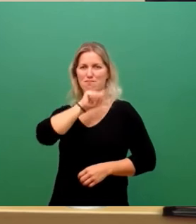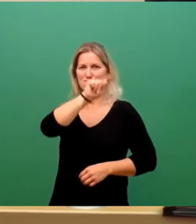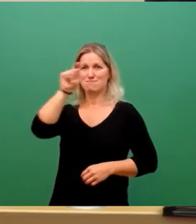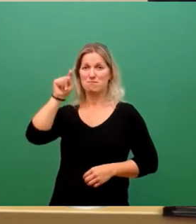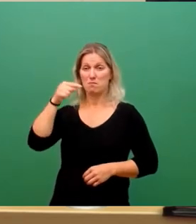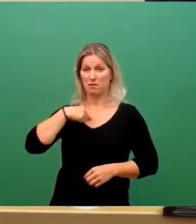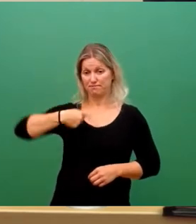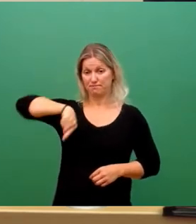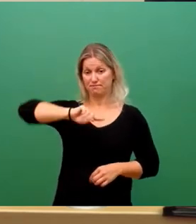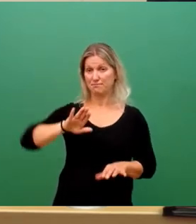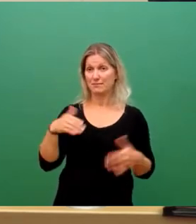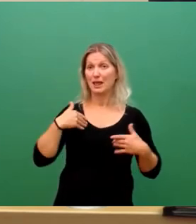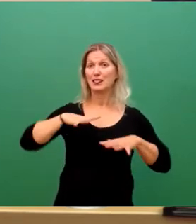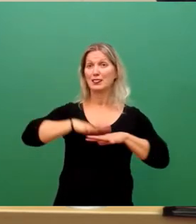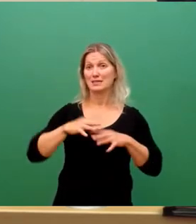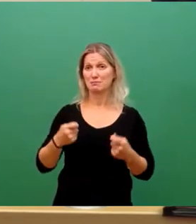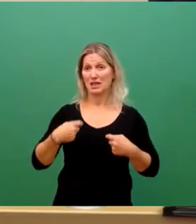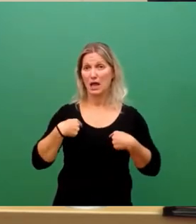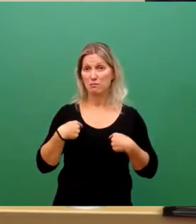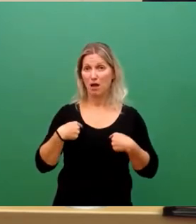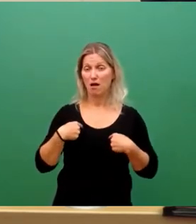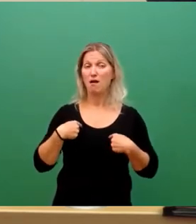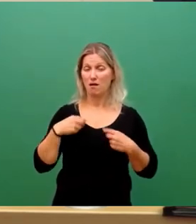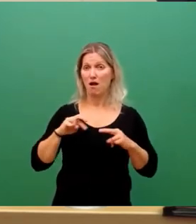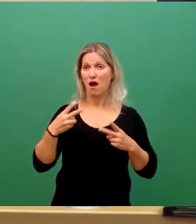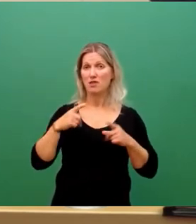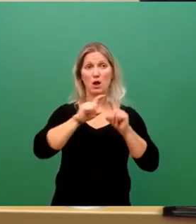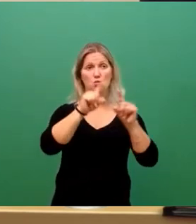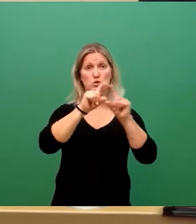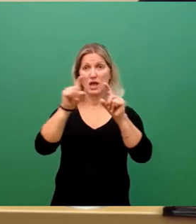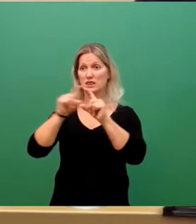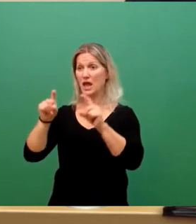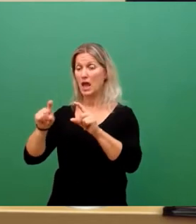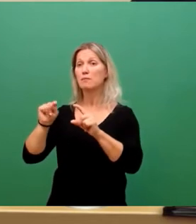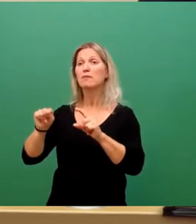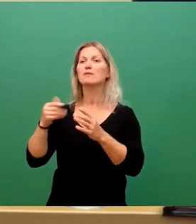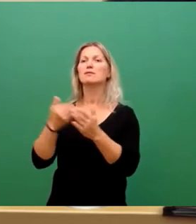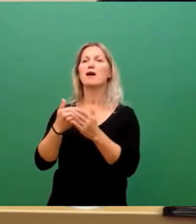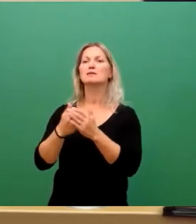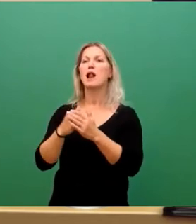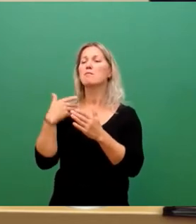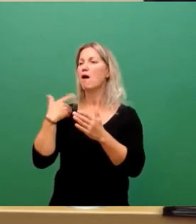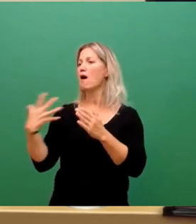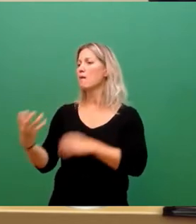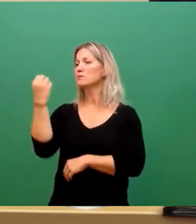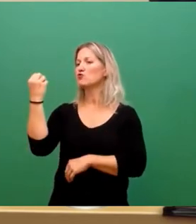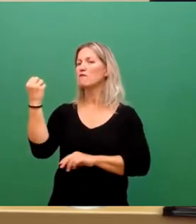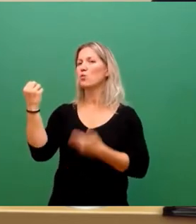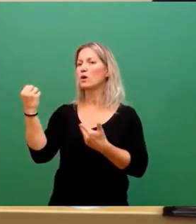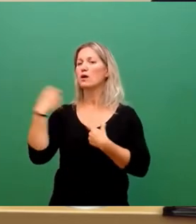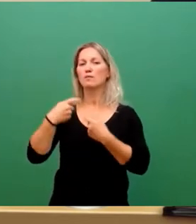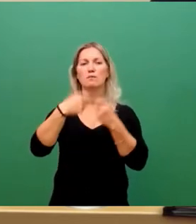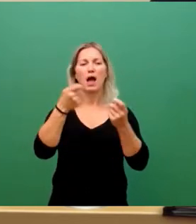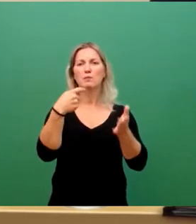entsprechende Unternehmen, die davon sehr stark partizipieren und die natürlich sagen,